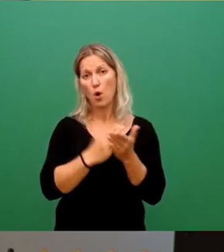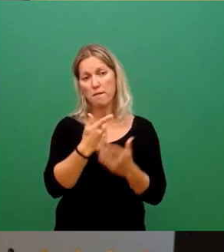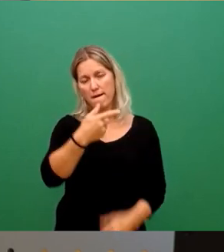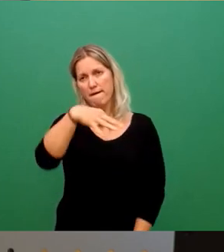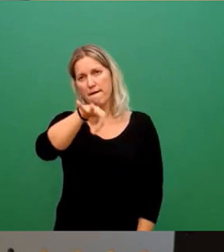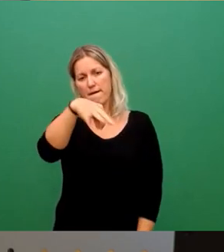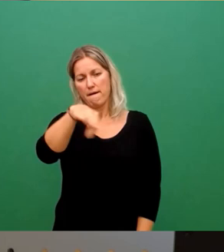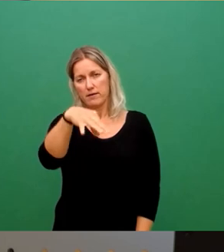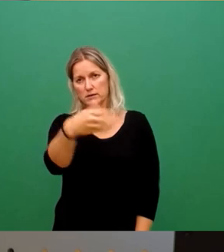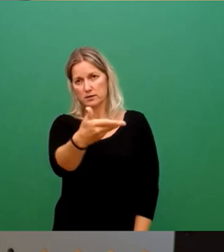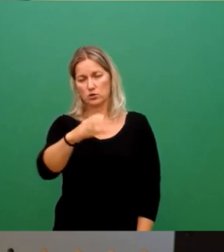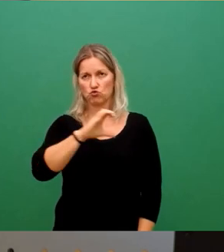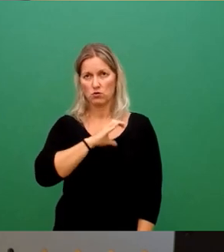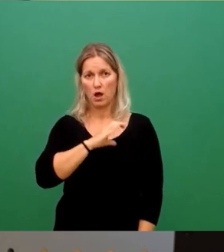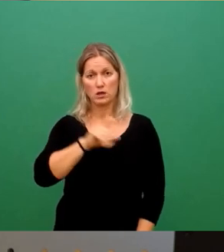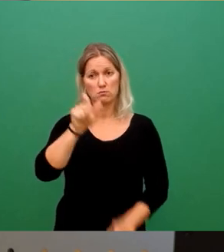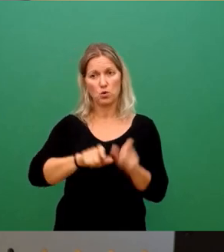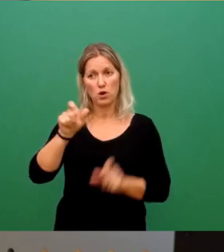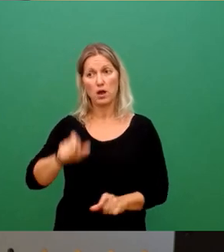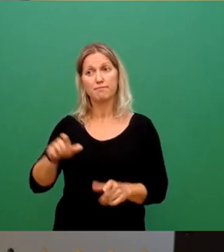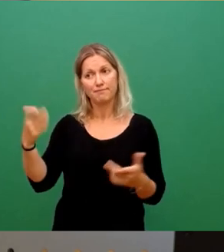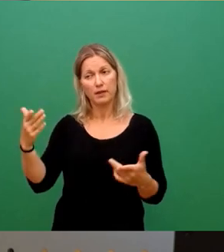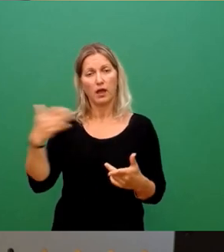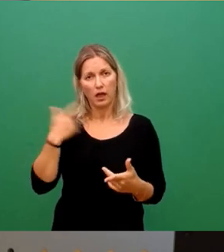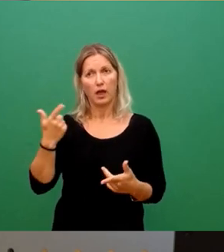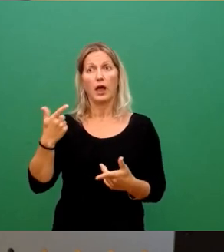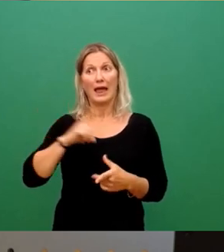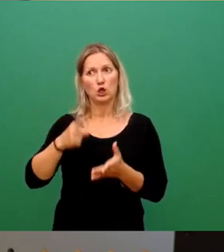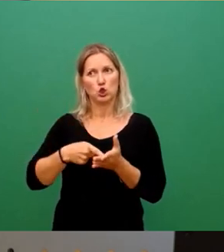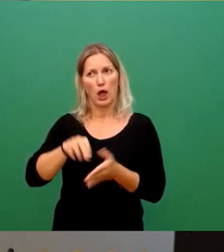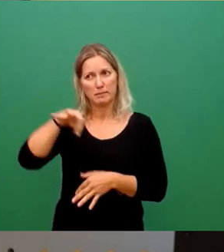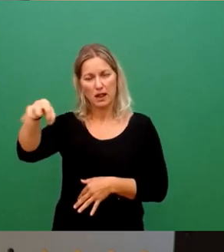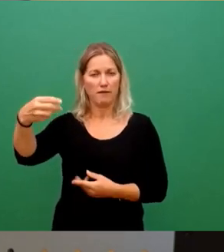Teile der vom Bürger erbrachten Steuern zurückzuholen in unseren Stadthaushalt. Danke.